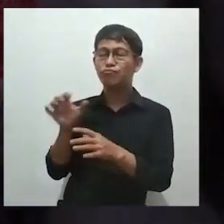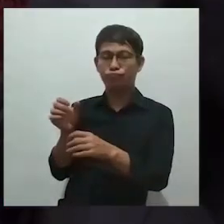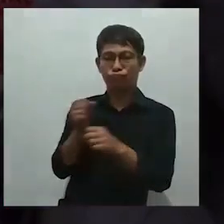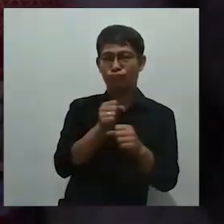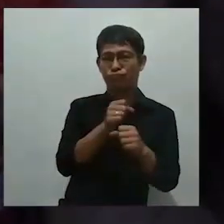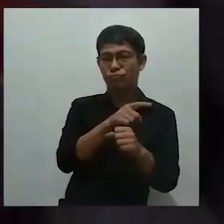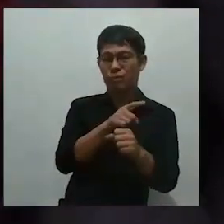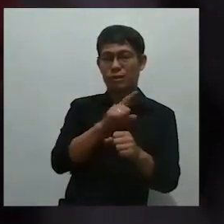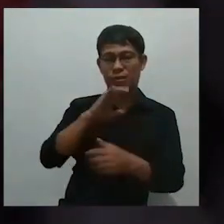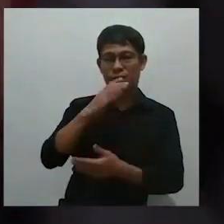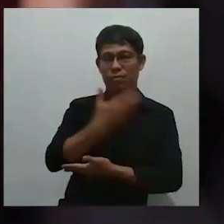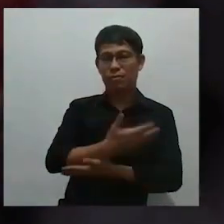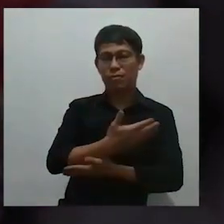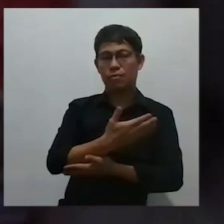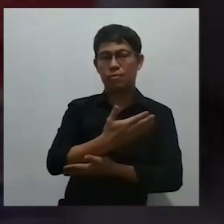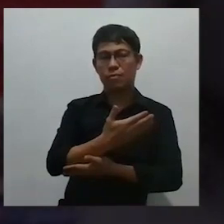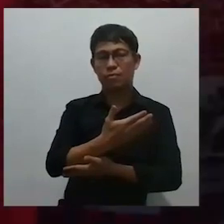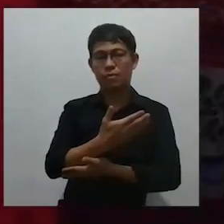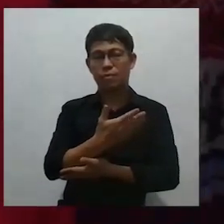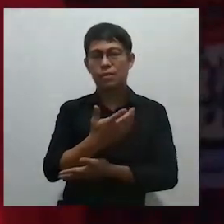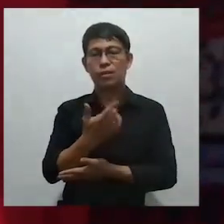po, hindi hinatak lang niya yung anak niya.